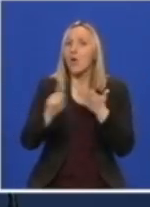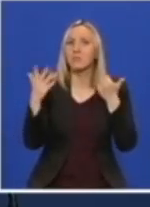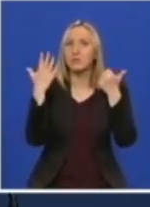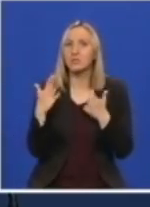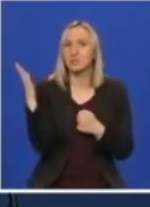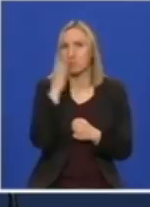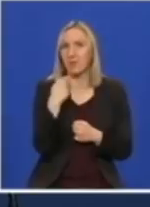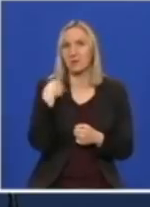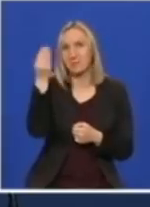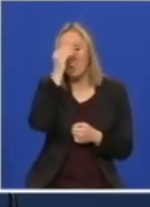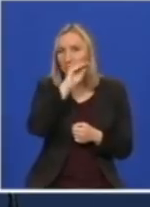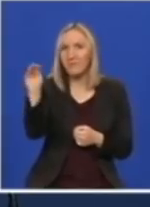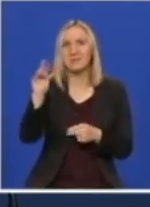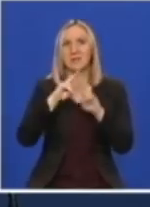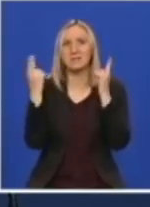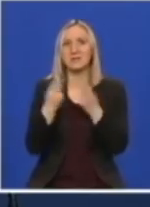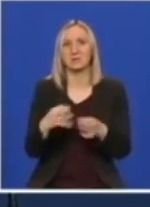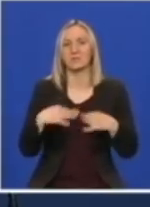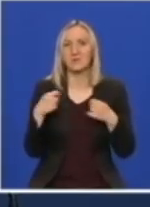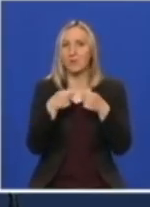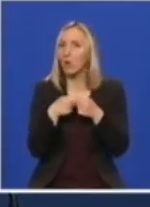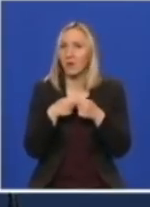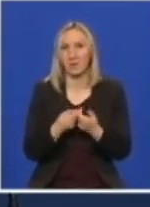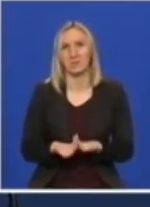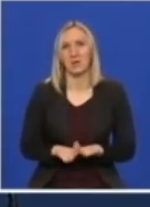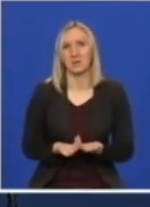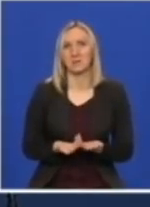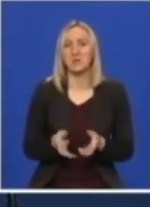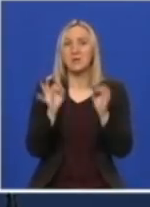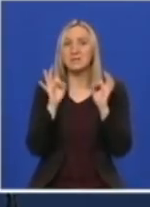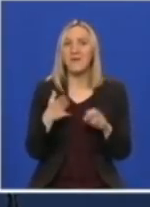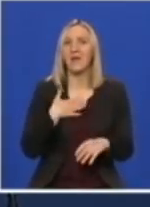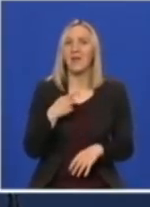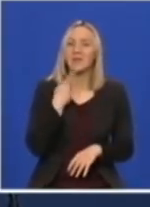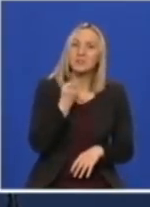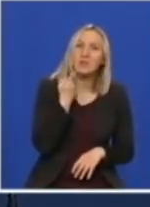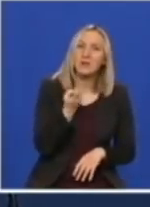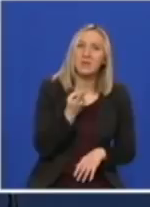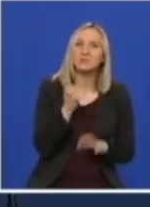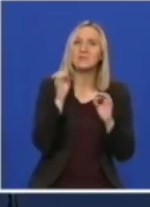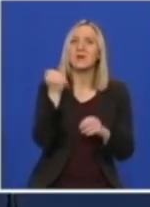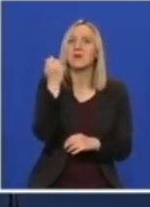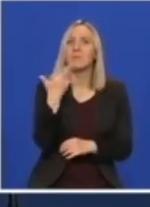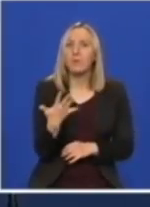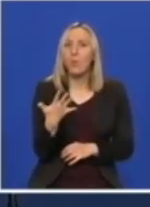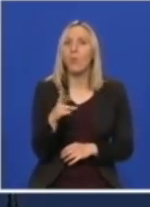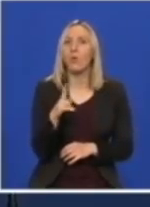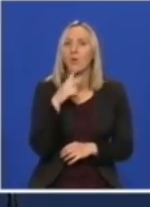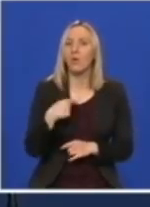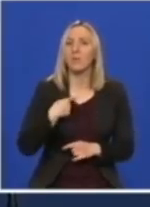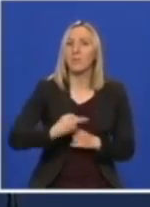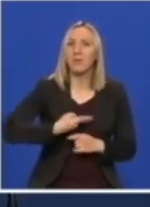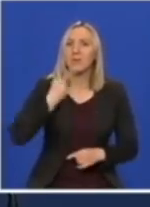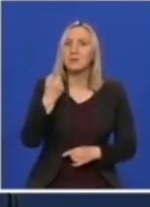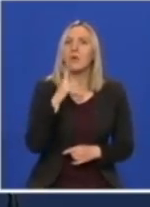smo tada obavestili i Svetsku uzrastvenu organizaciju. Svaka naša reč i svaki broj koji izjavimo,